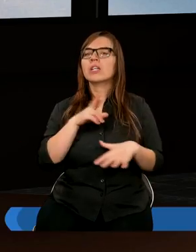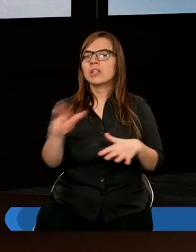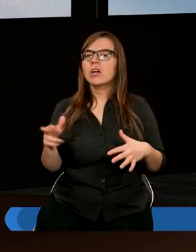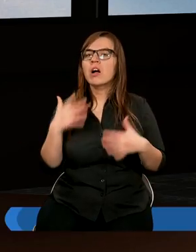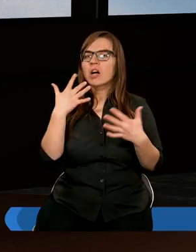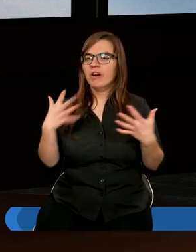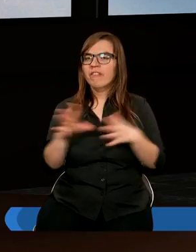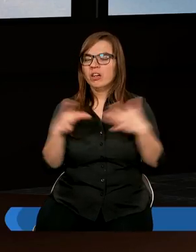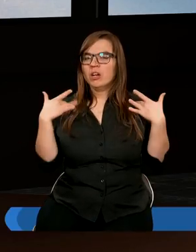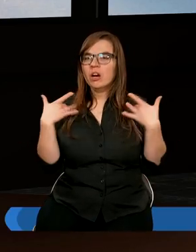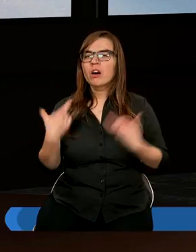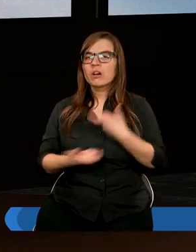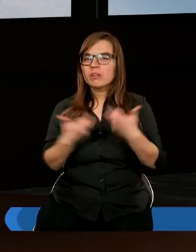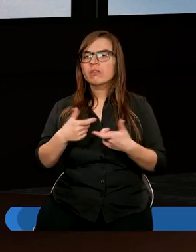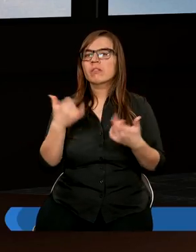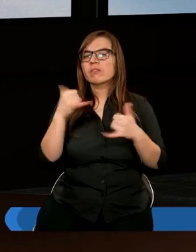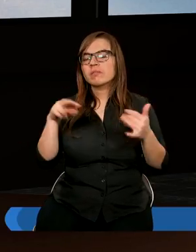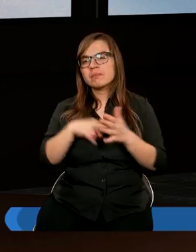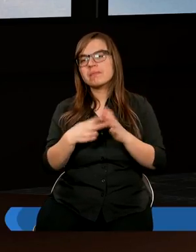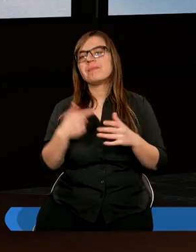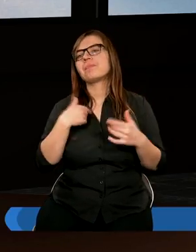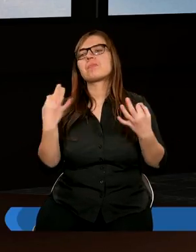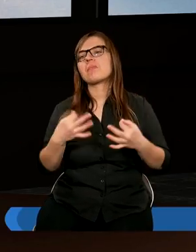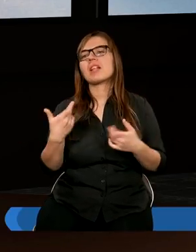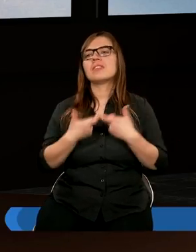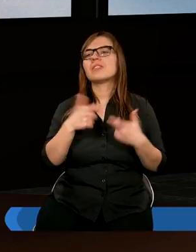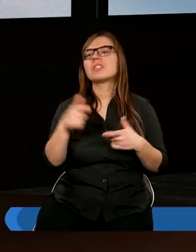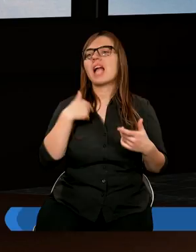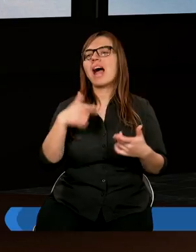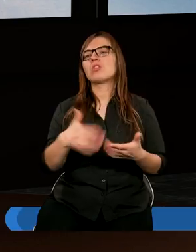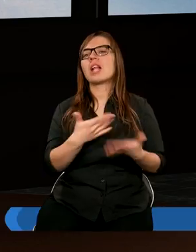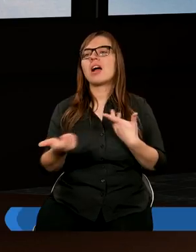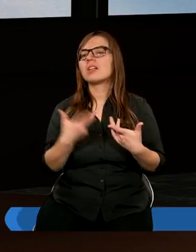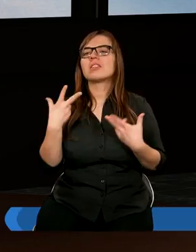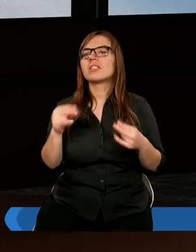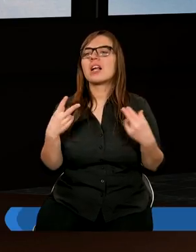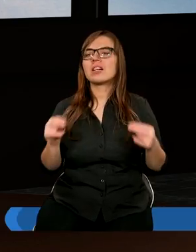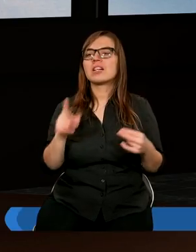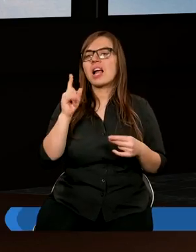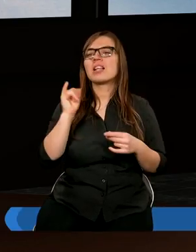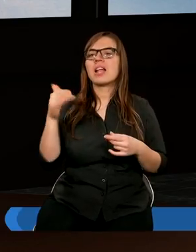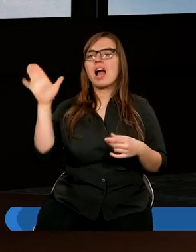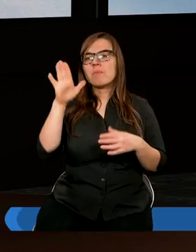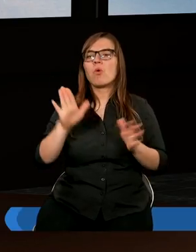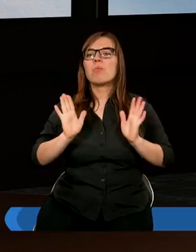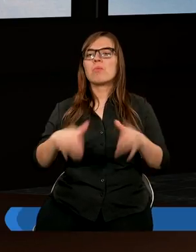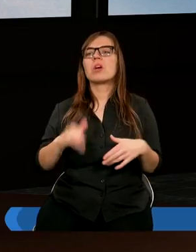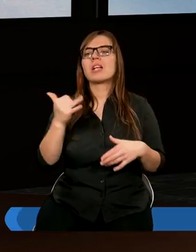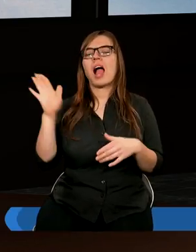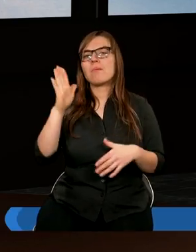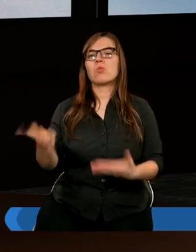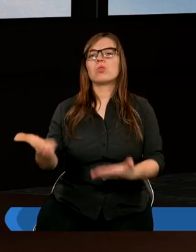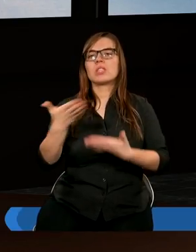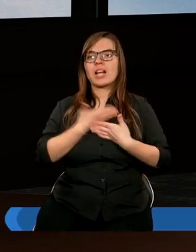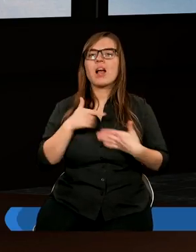czynimy w życiu, robimy jakieś różne plany. Mówimy, ja zrobię, ja pojadę, ja załatwię. Nie, jak Pan Bóg pozwoli, jak